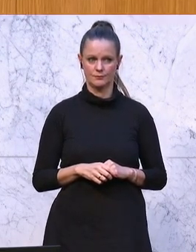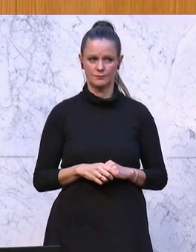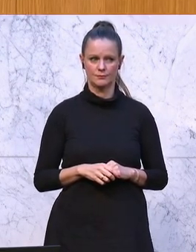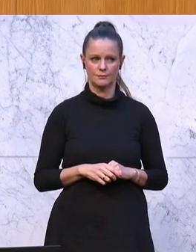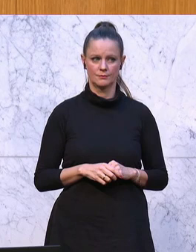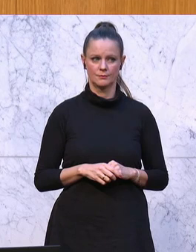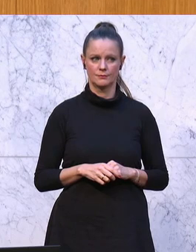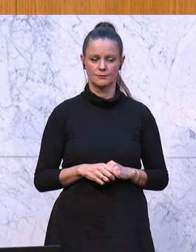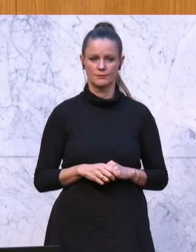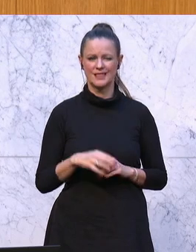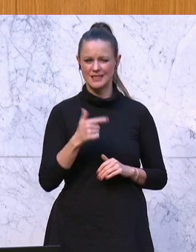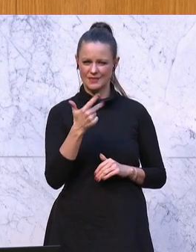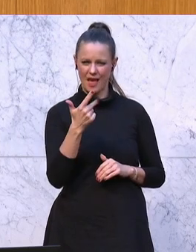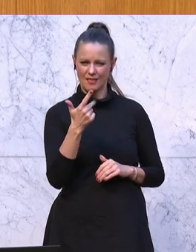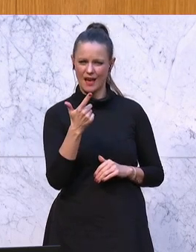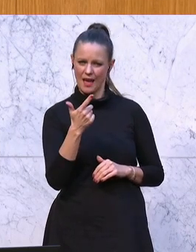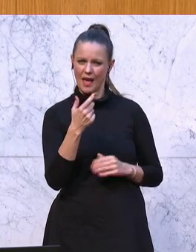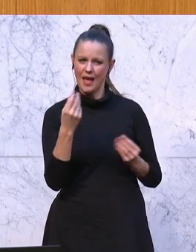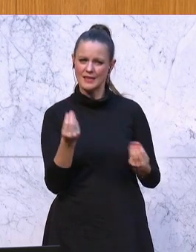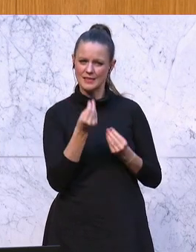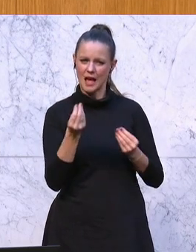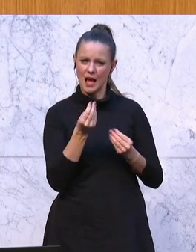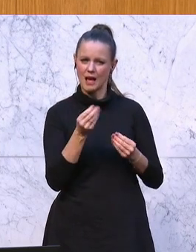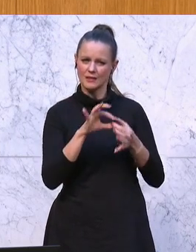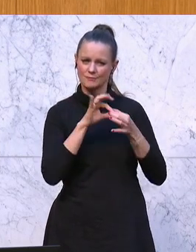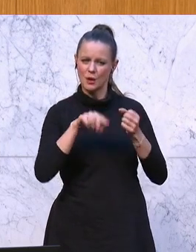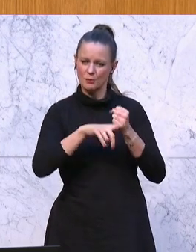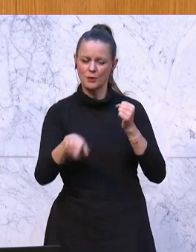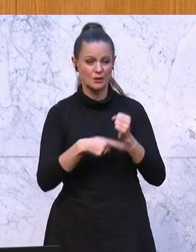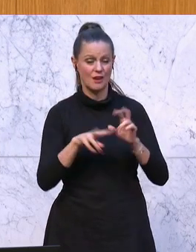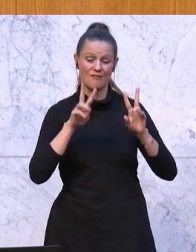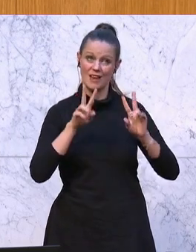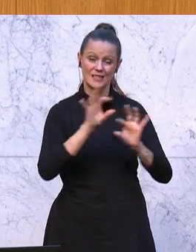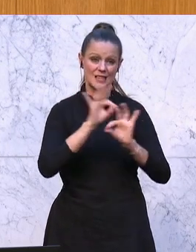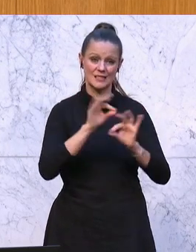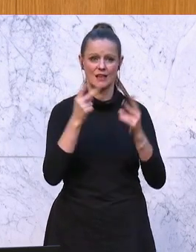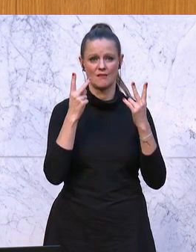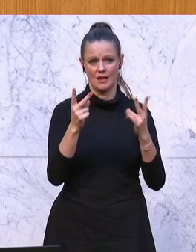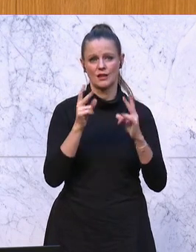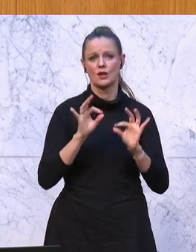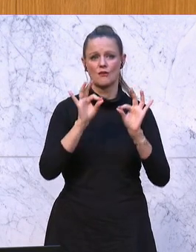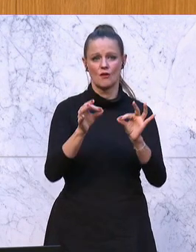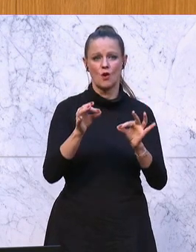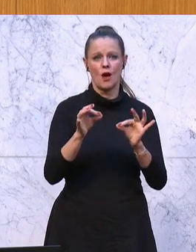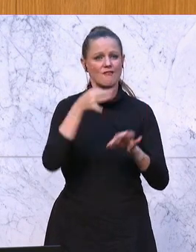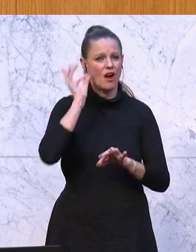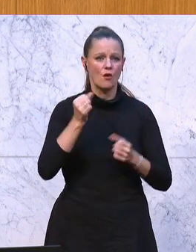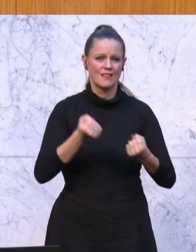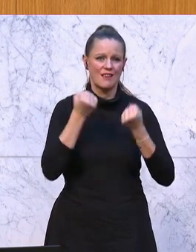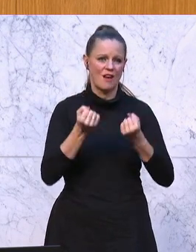Zwei, drei Positionen in diesem Budget, die so unglaublich wichtig sind für den Gewaltschutz von Frauen,